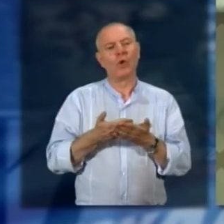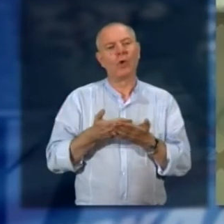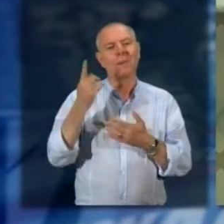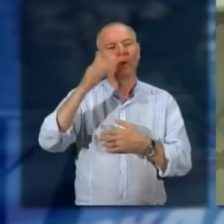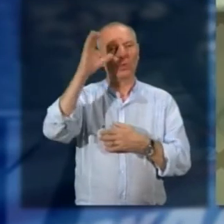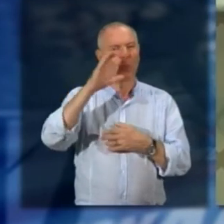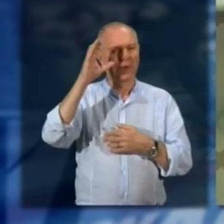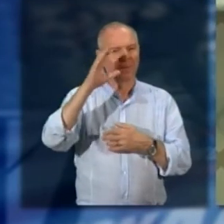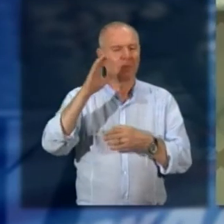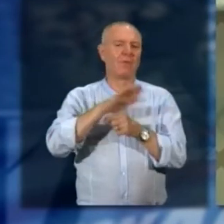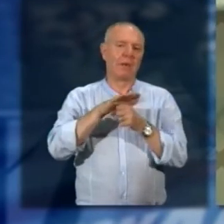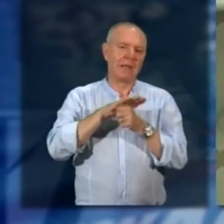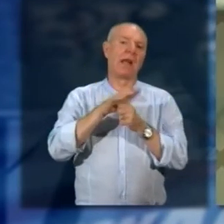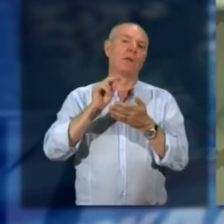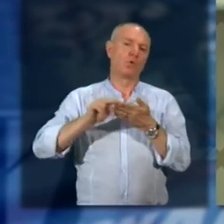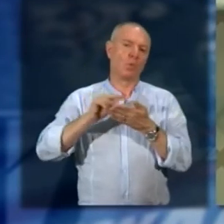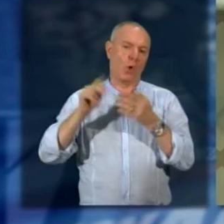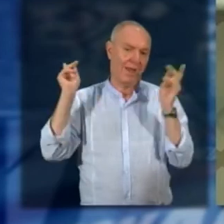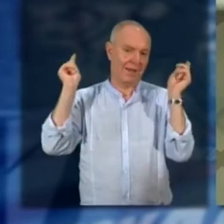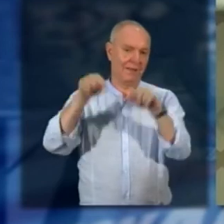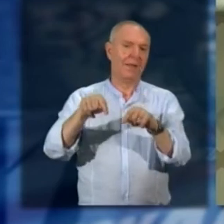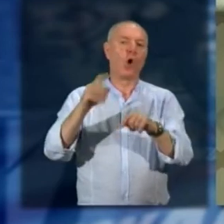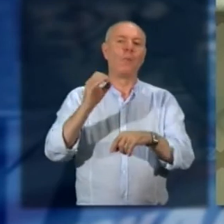turismo familiare e scolastico a Omegna